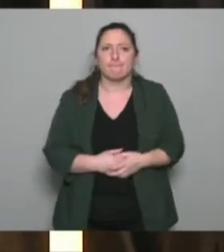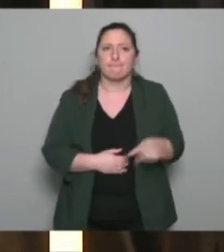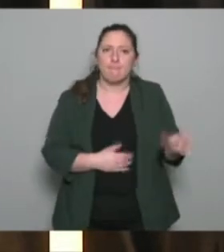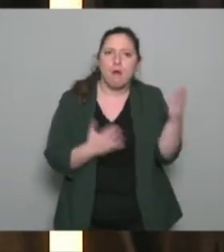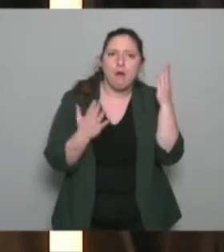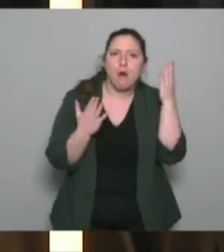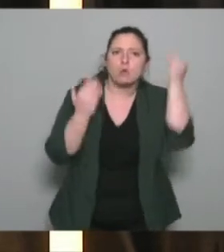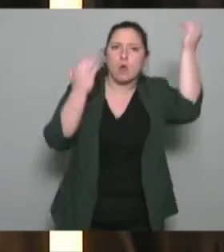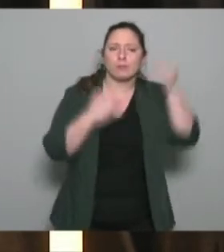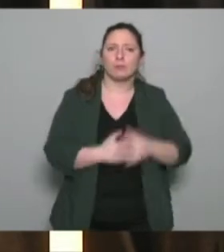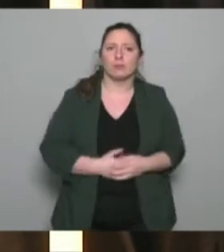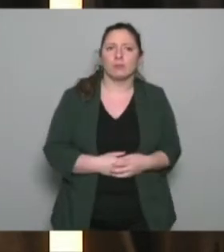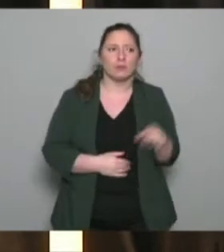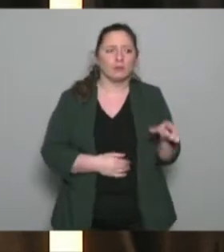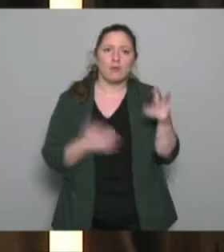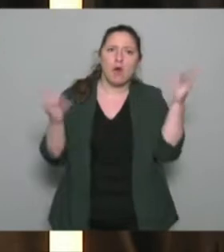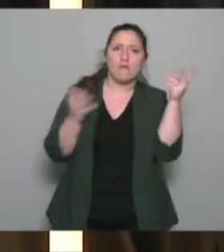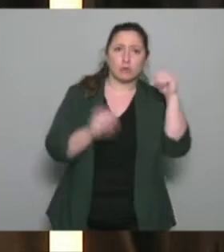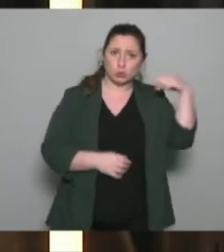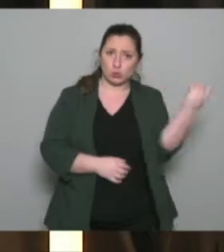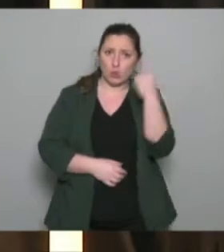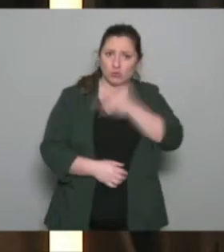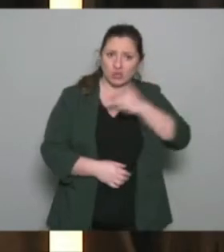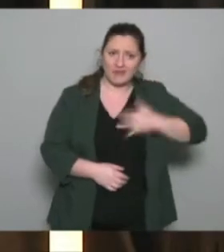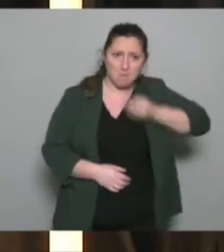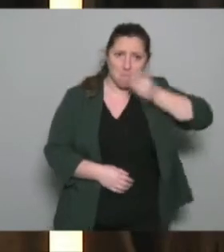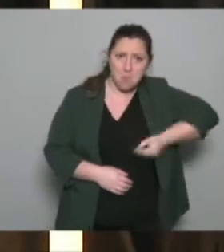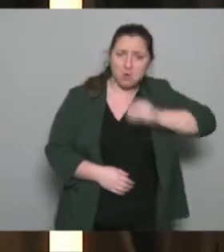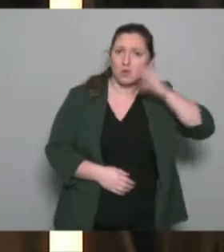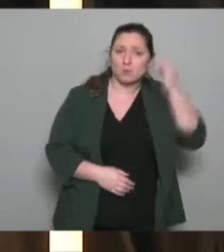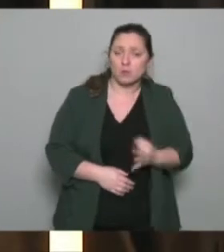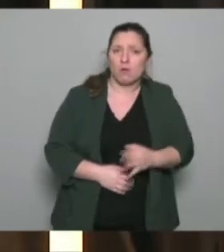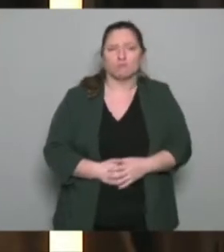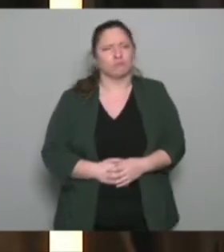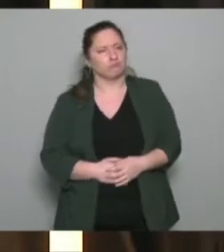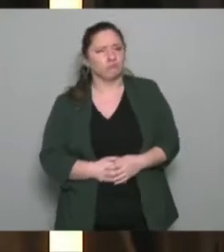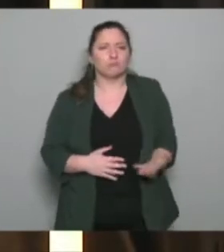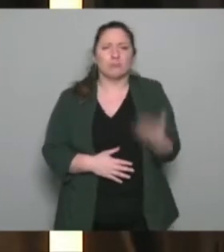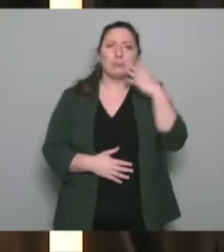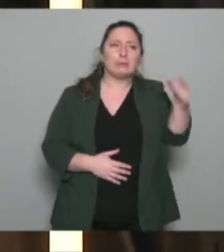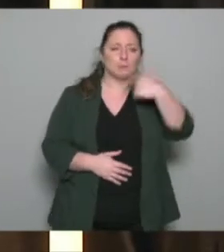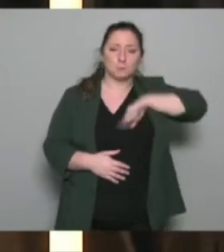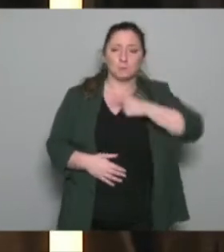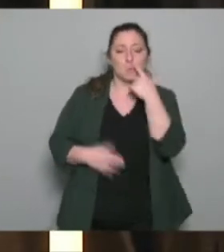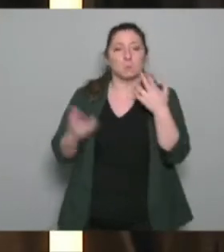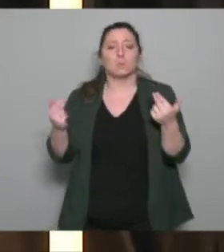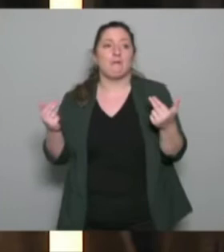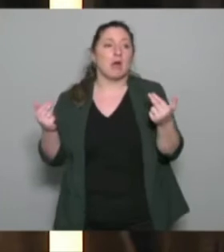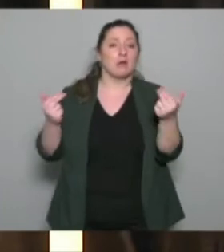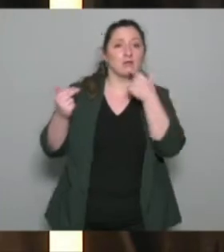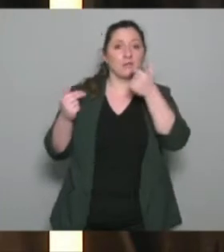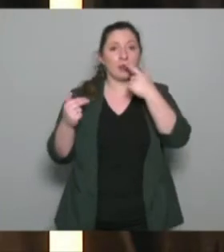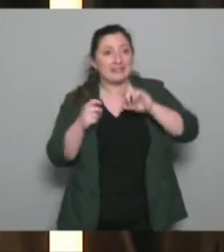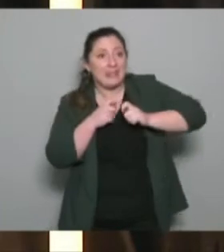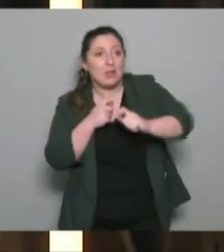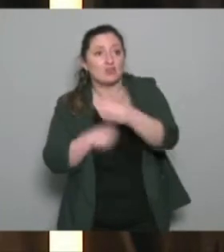attentes. Est-ce qu n'ont pas envie ? Est-ce qu sont tous dans la santé ? Est-ce que parce qu'on est favorisé, on a forcément une démarche de santé par rapport à soi ? Non. Est-ce qu'on parlait de famille